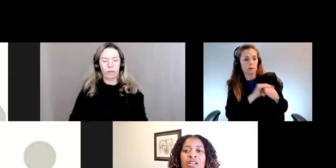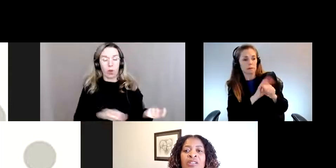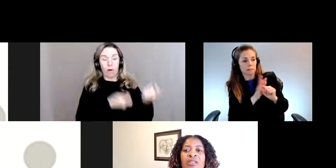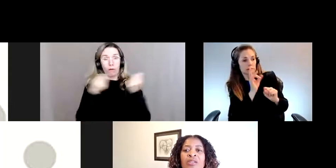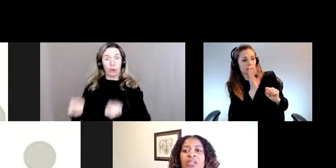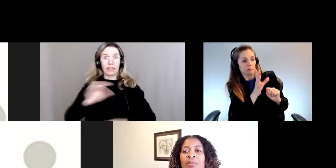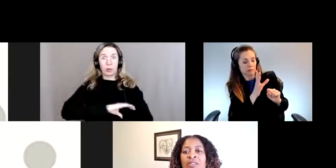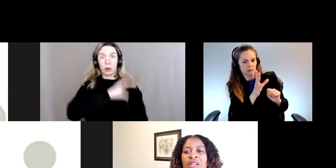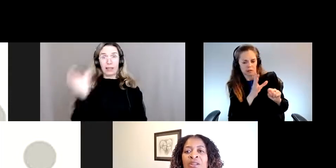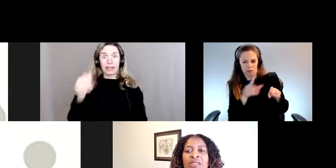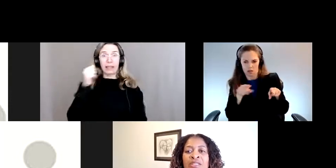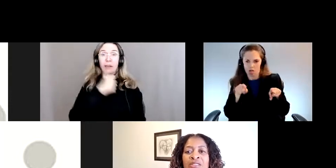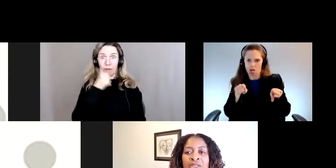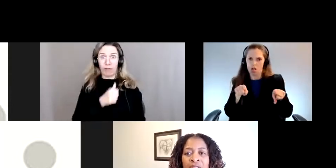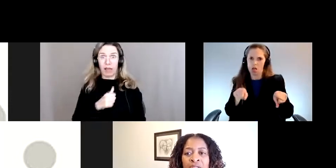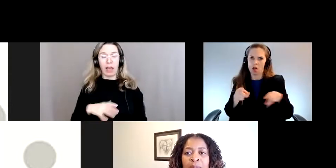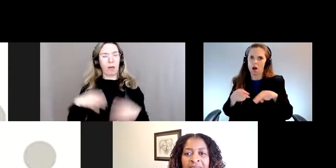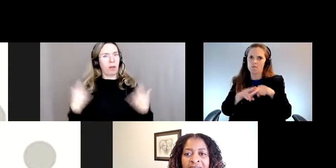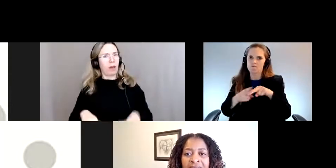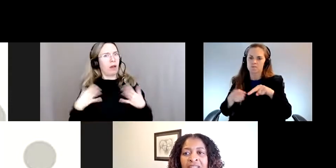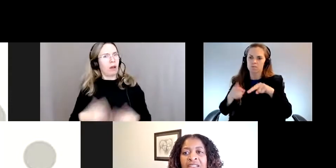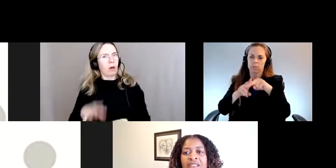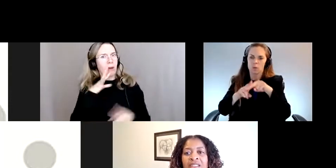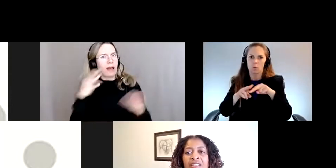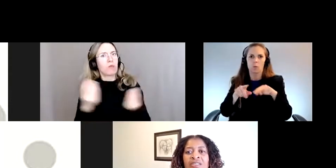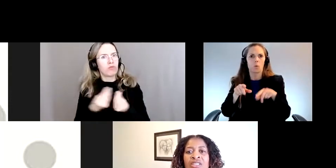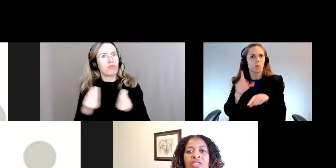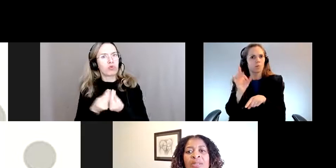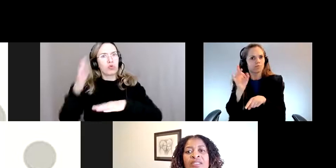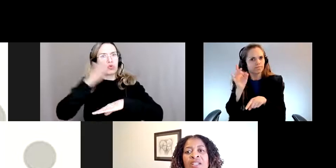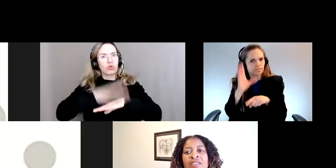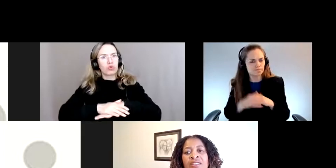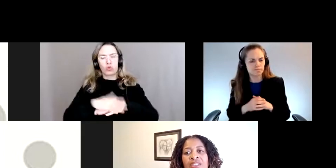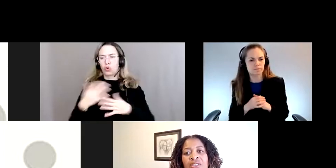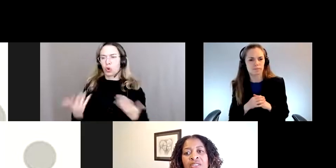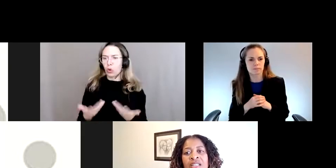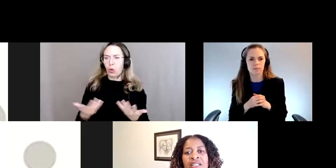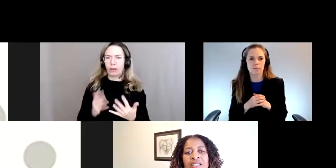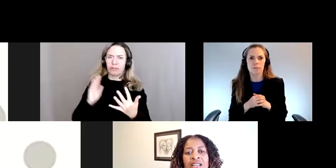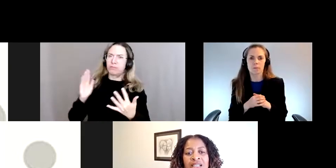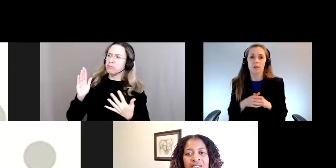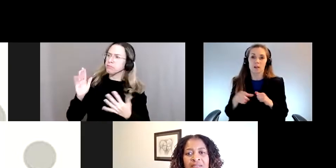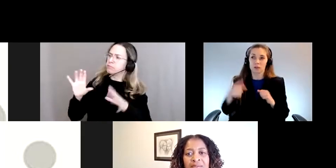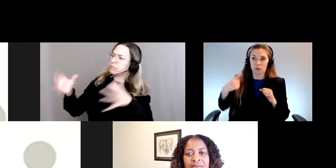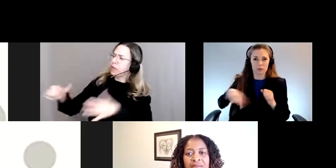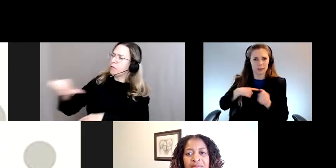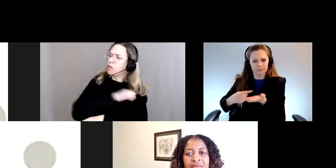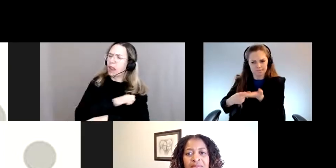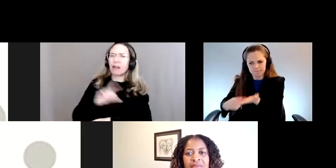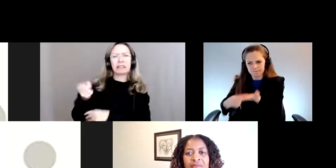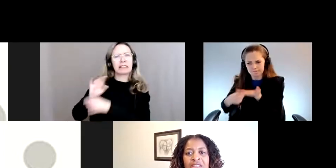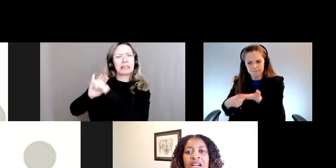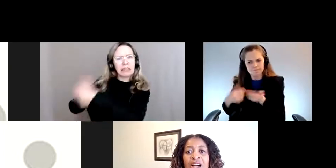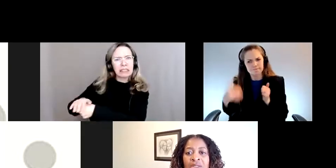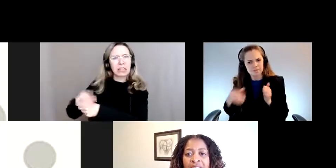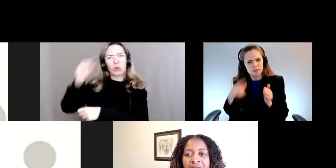femmes, nous avons beaucoup parlé de la faible capacité d'intervention du secteur de la violence sexiste, la violence